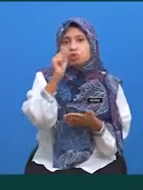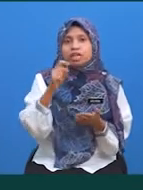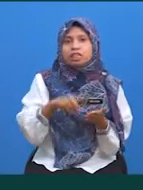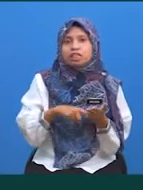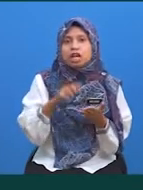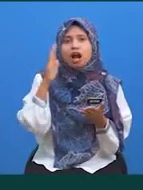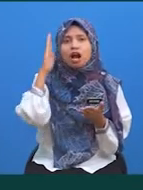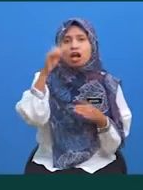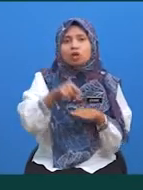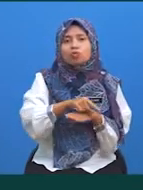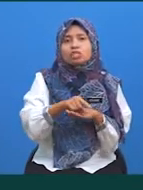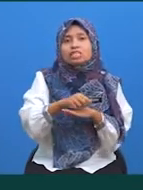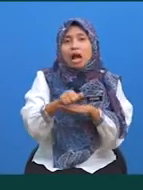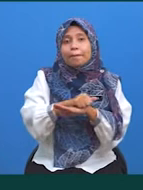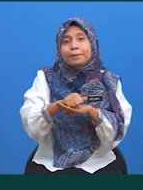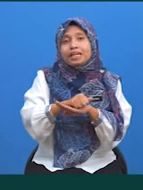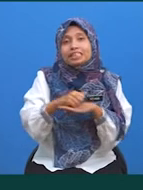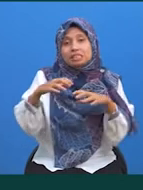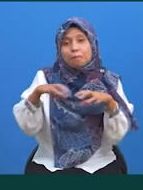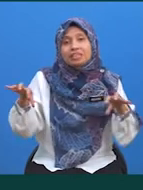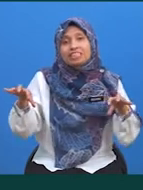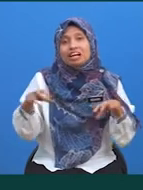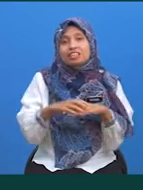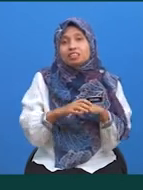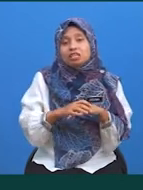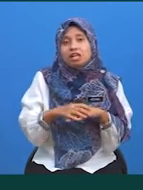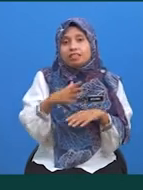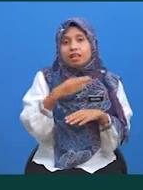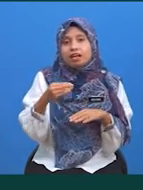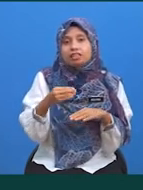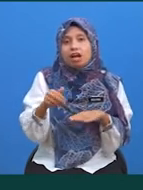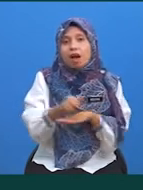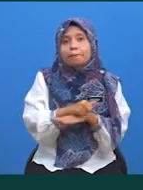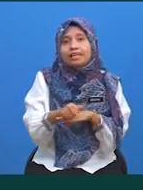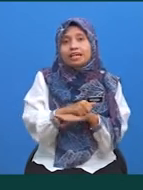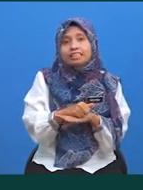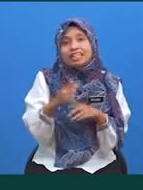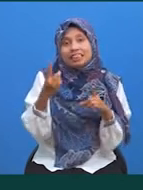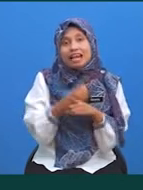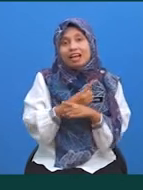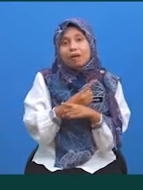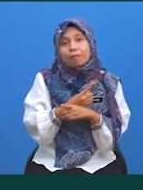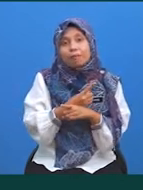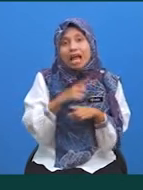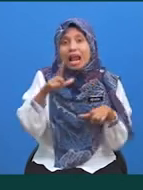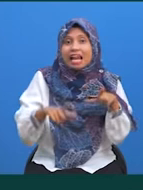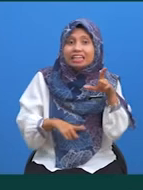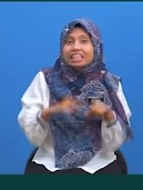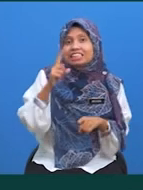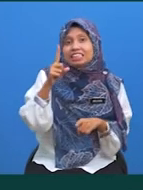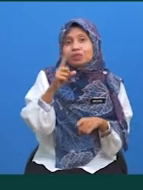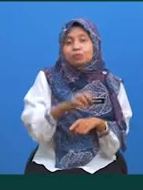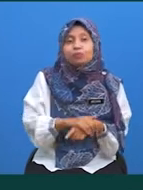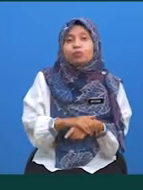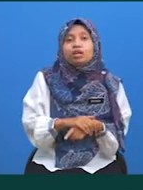akan menggunakan aplikasi Pecah dan aplikasi Darab Langkah pertama,